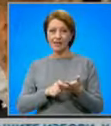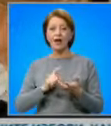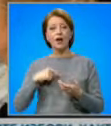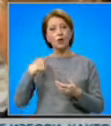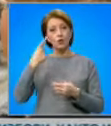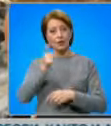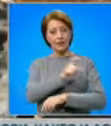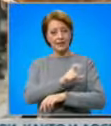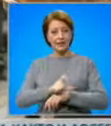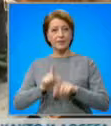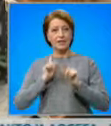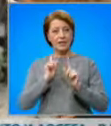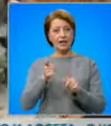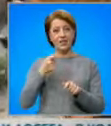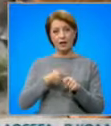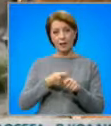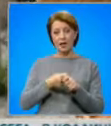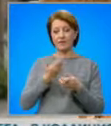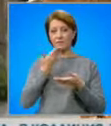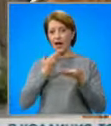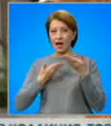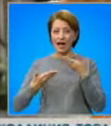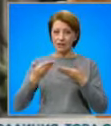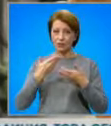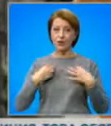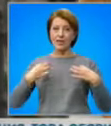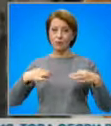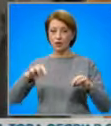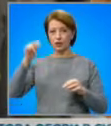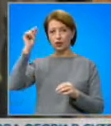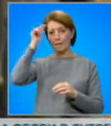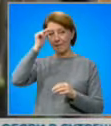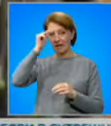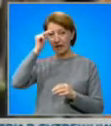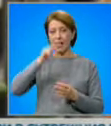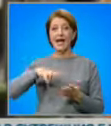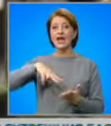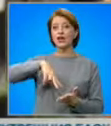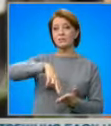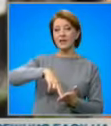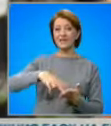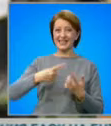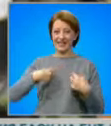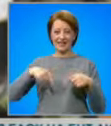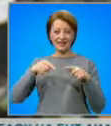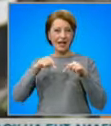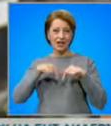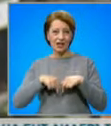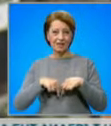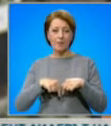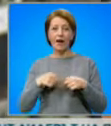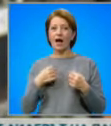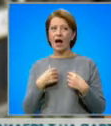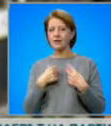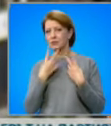заедно с Демократична България и с Изправи Си Ние идваме. Като